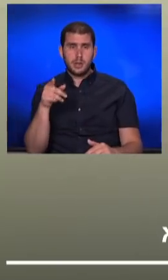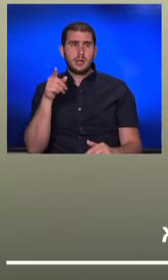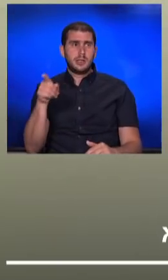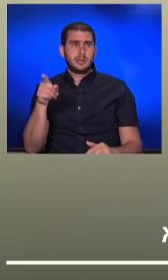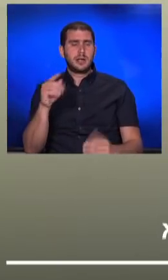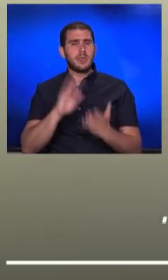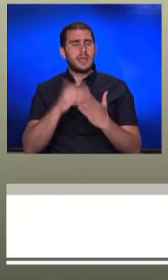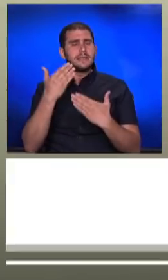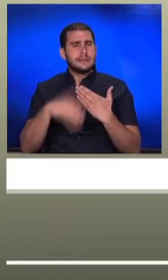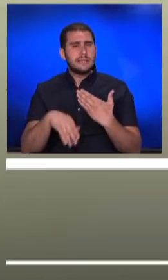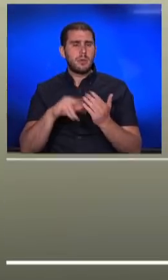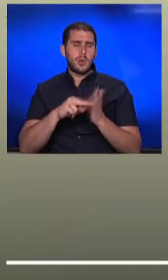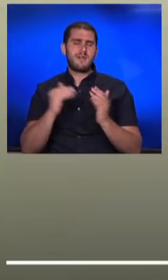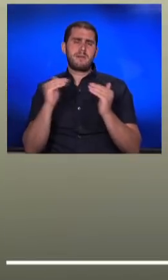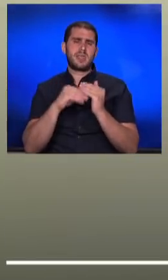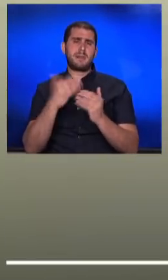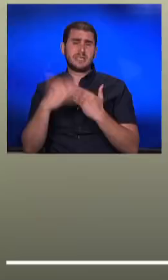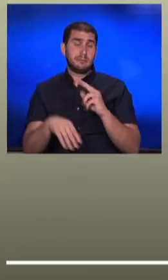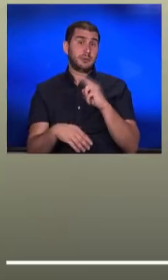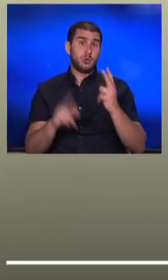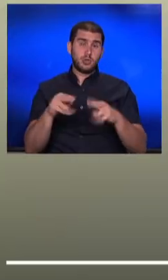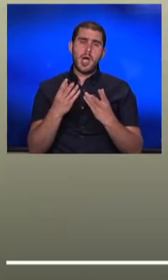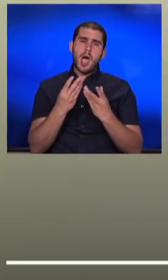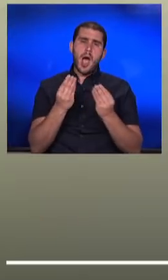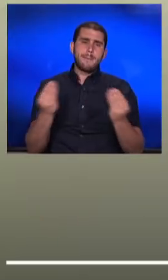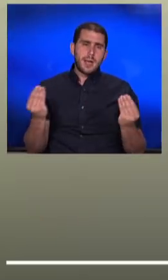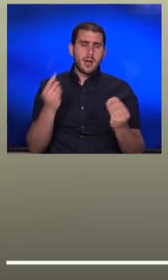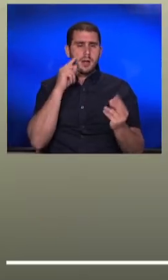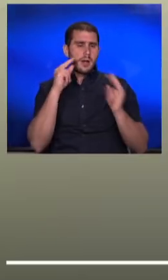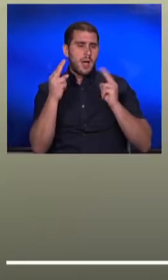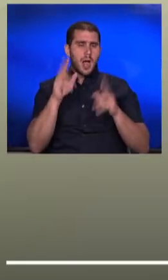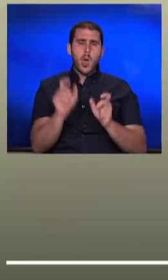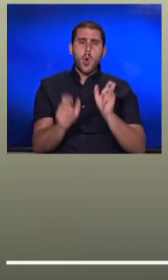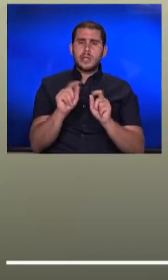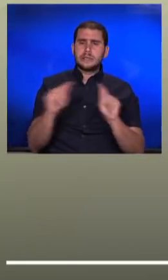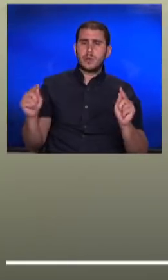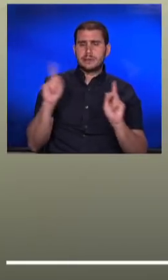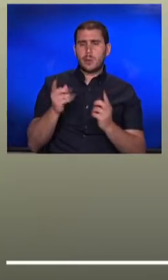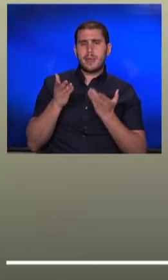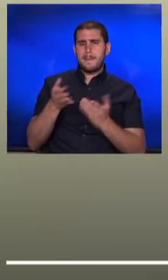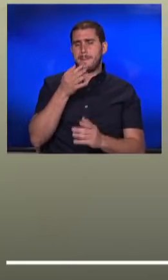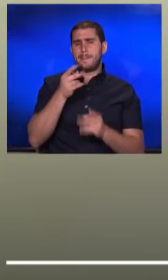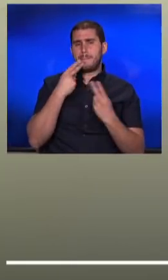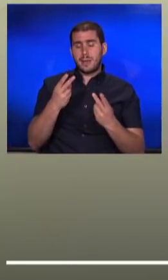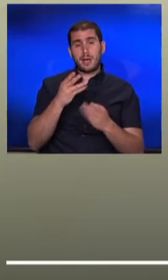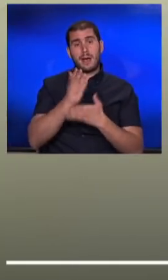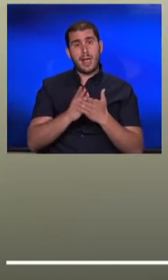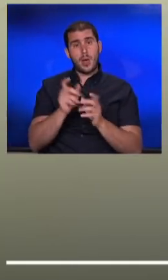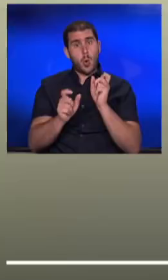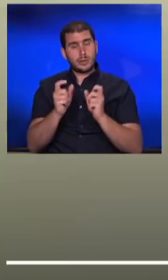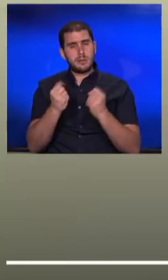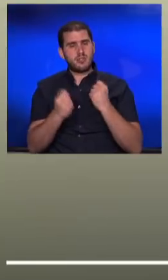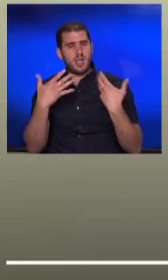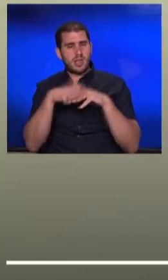התוכנית, ונכון לסיים אותה. מצד שני, יש פה הרבה מאוד הסתכלות על אוכלוסיות ספציפיות שצריכות מענה, בין אם זו אוכלוסייה שיותר מתקשה להשתלב ראינו גיל